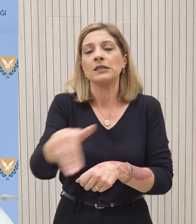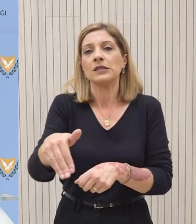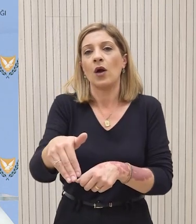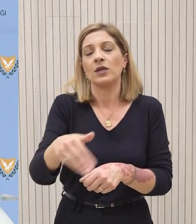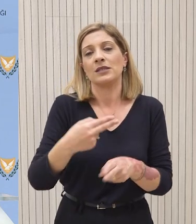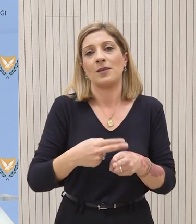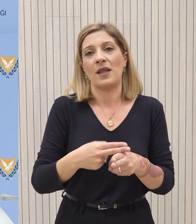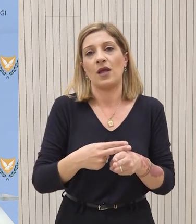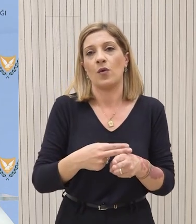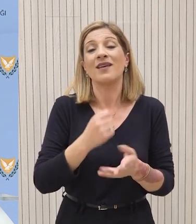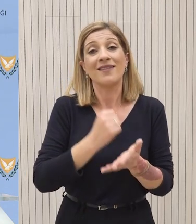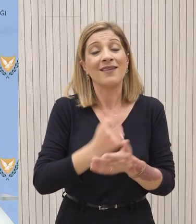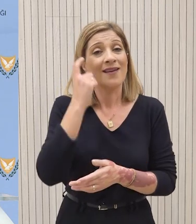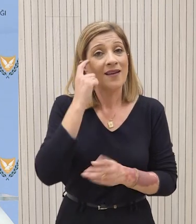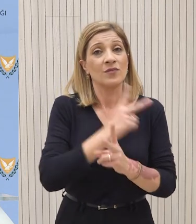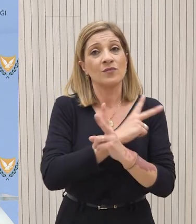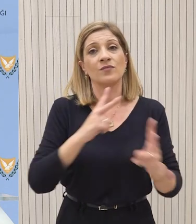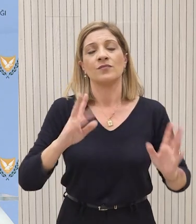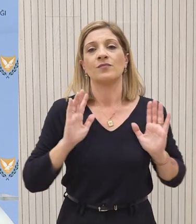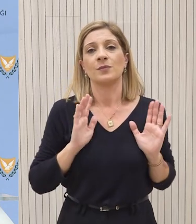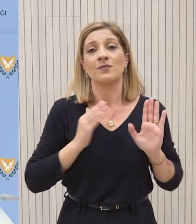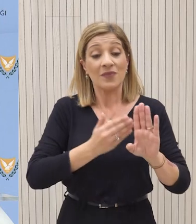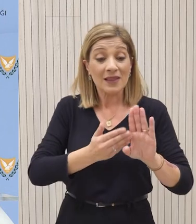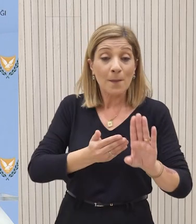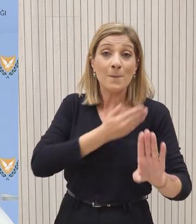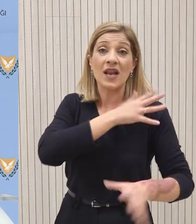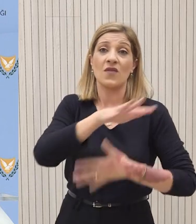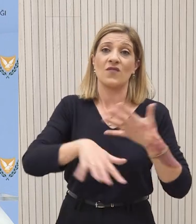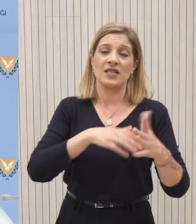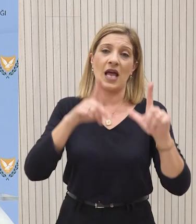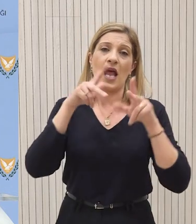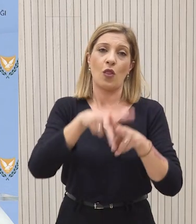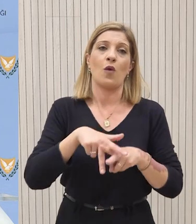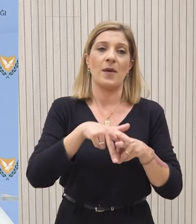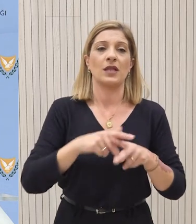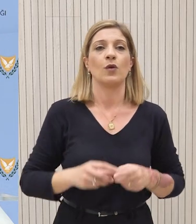καθεστώς της νεκρής ζώνης και να αποκαταστήσουν το καθεστώς όπως ήταν πριν από τα γεγονότας των Αγίων Δεδομέτειων.